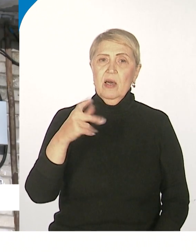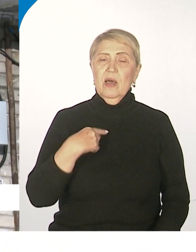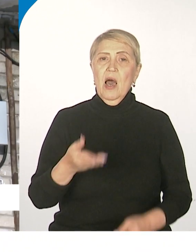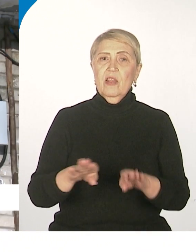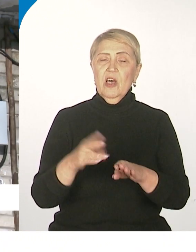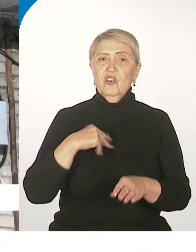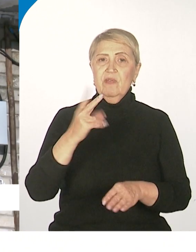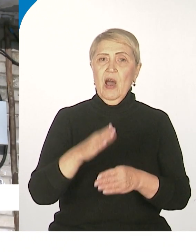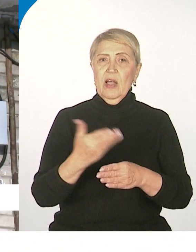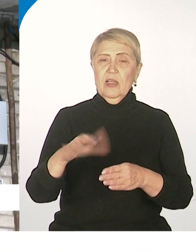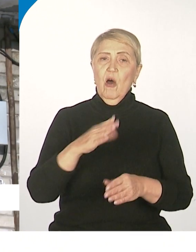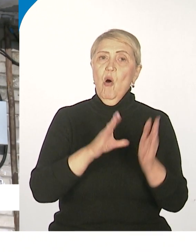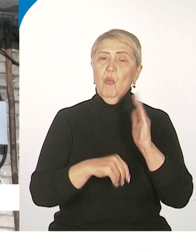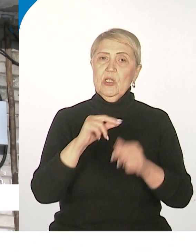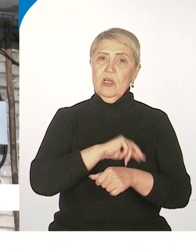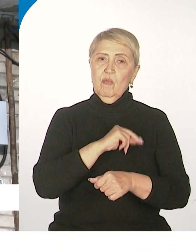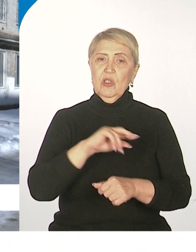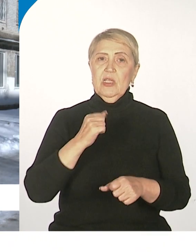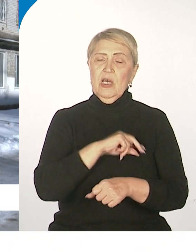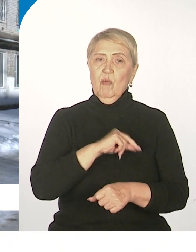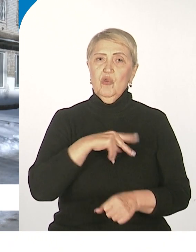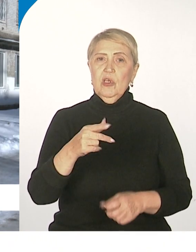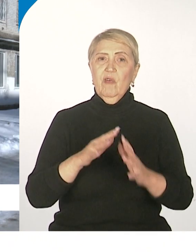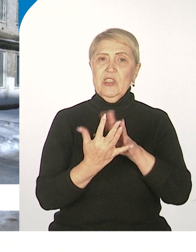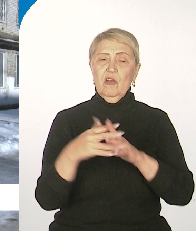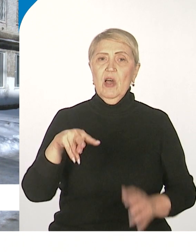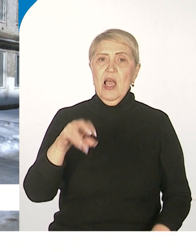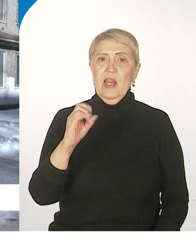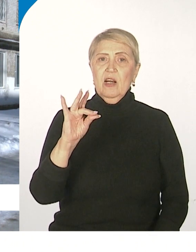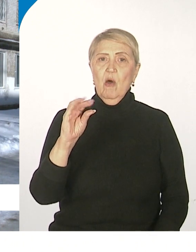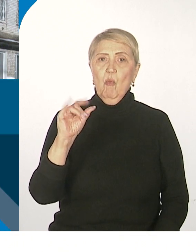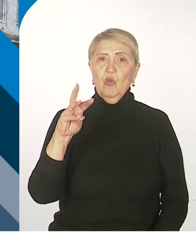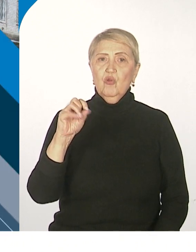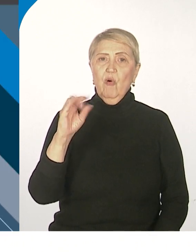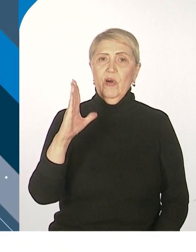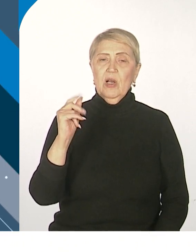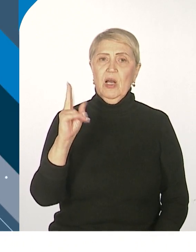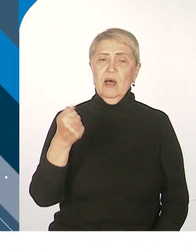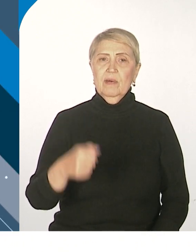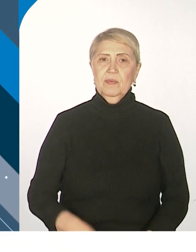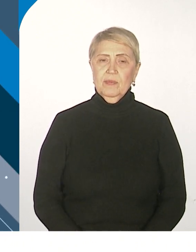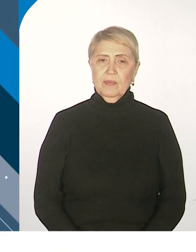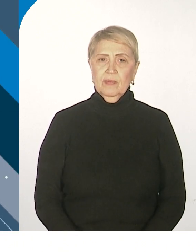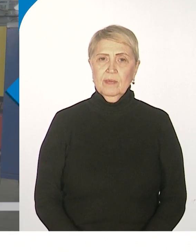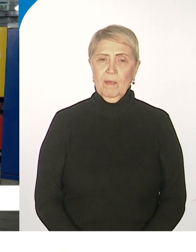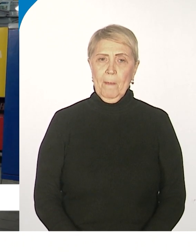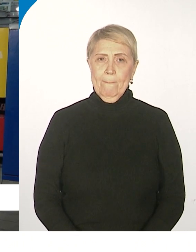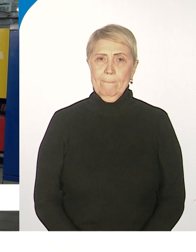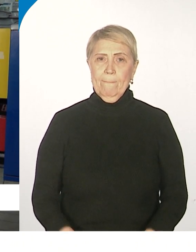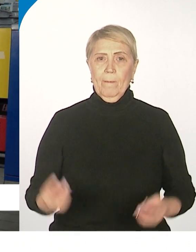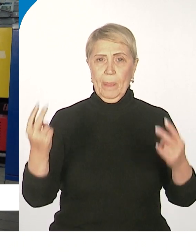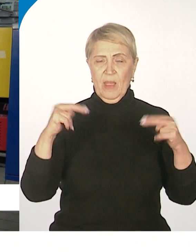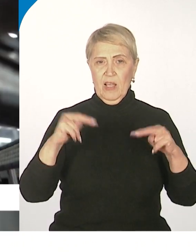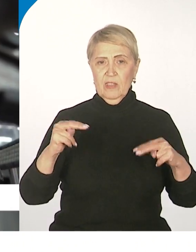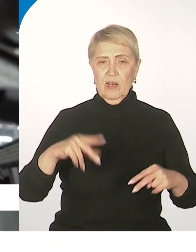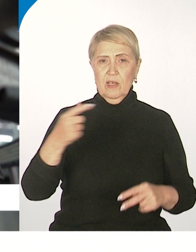отделения после ремонта заработают в селе Лермонтовка. Игорь Сукачев, Данила Кулешов. Смотри Хабаровск. Контролируя российские